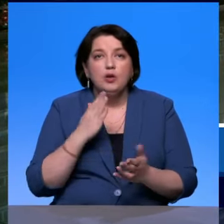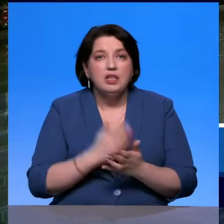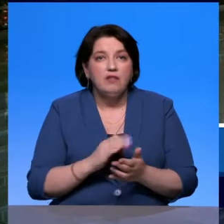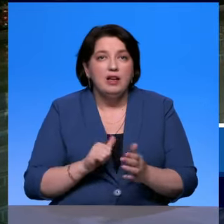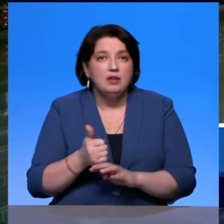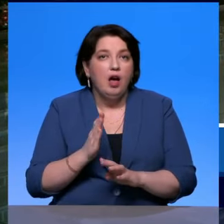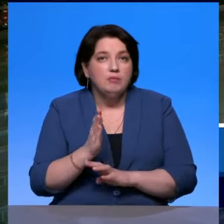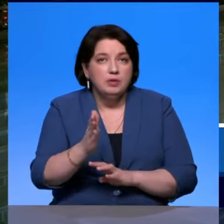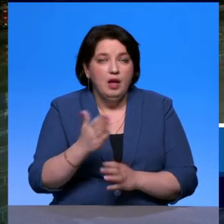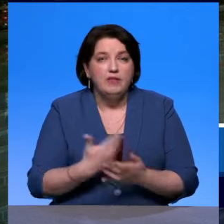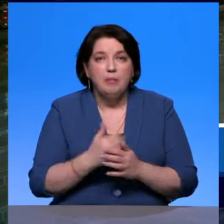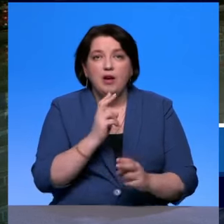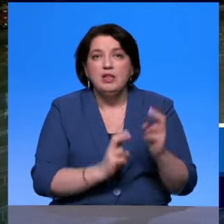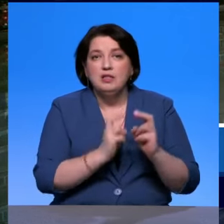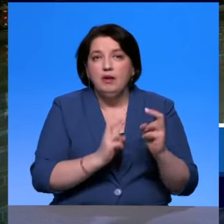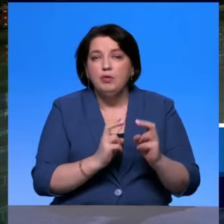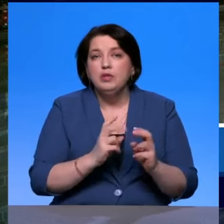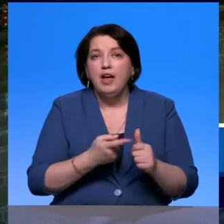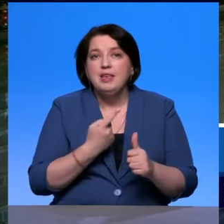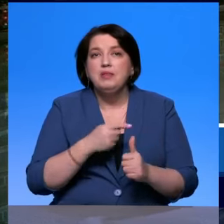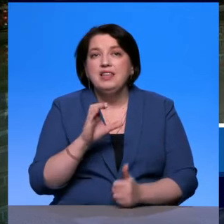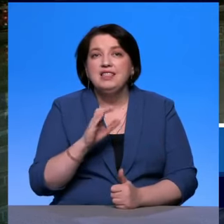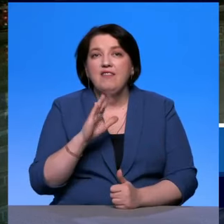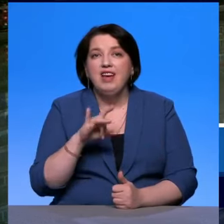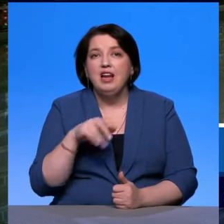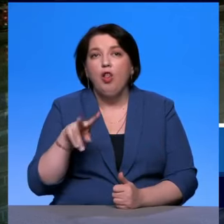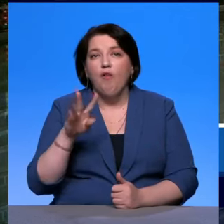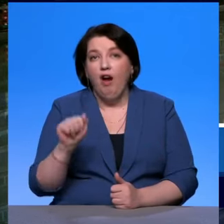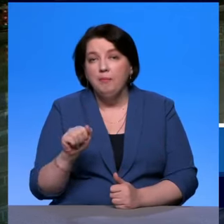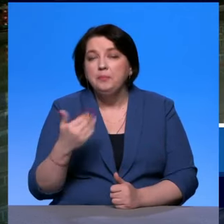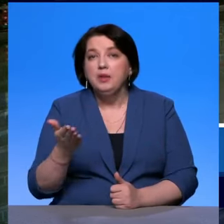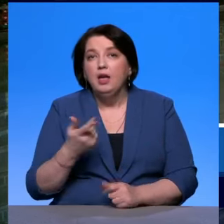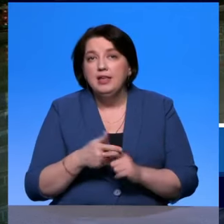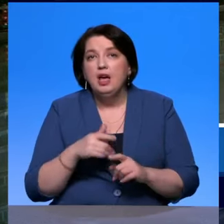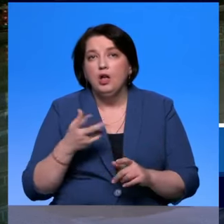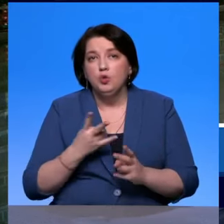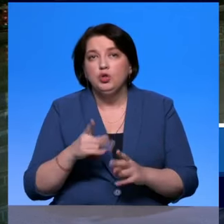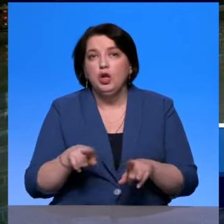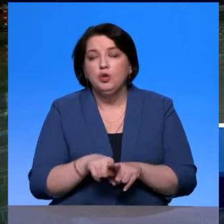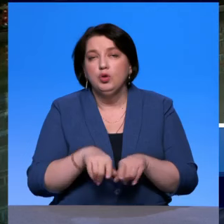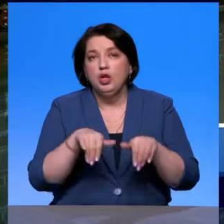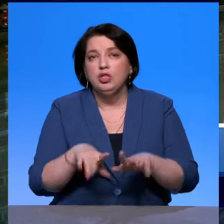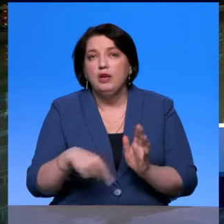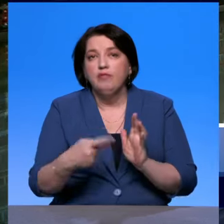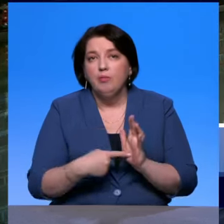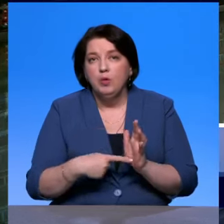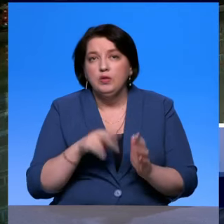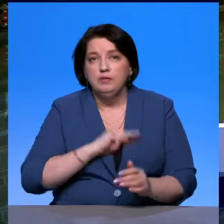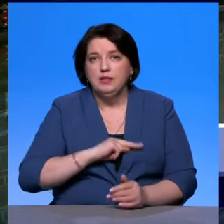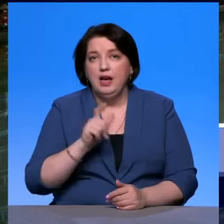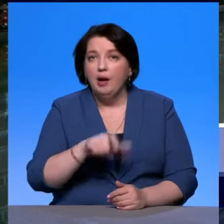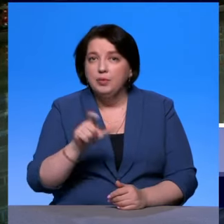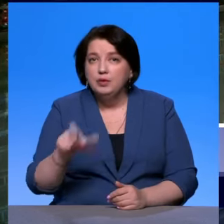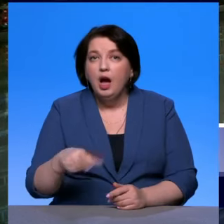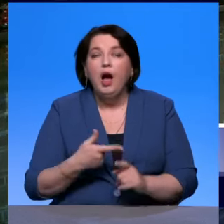завод Свердлово, Свердлово, прошу прощения. Им надо тоже решать вопросы с кадрами, и один из вопросов, это как раз вопрос